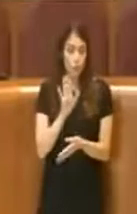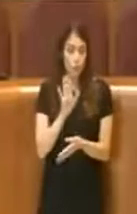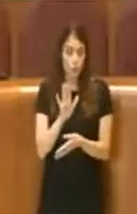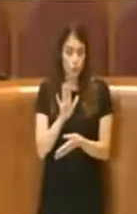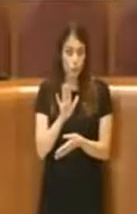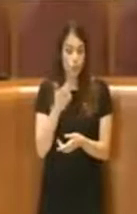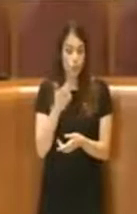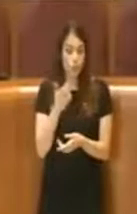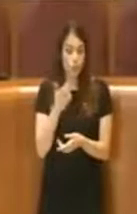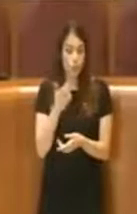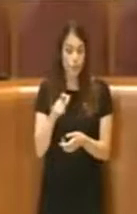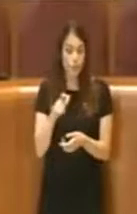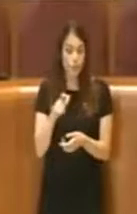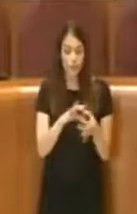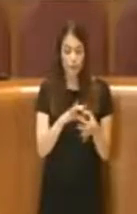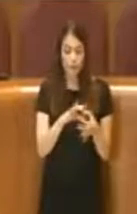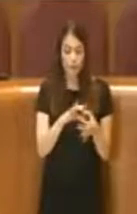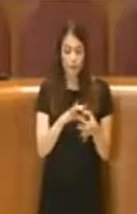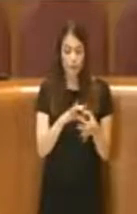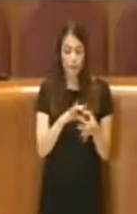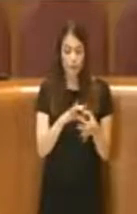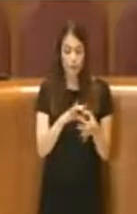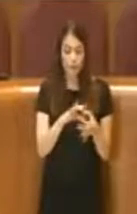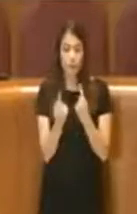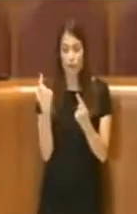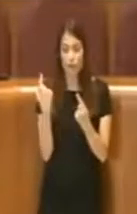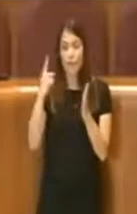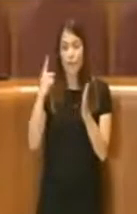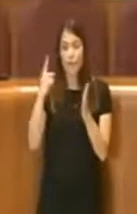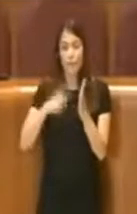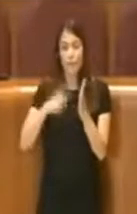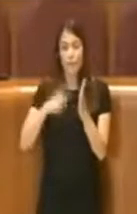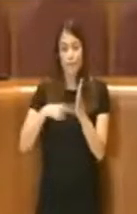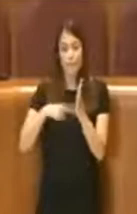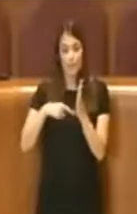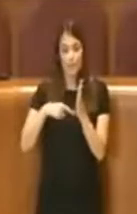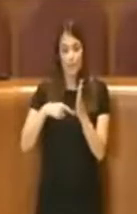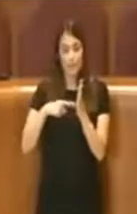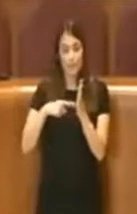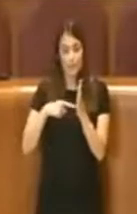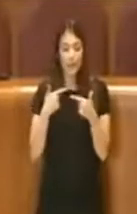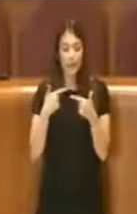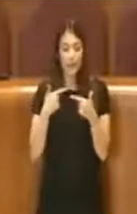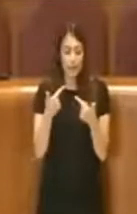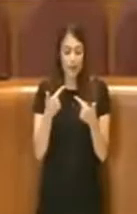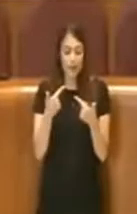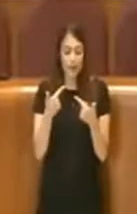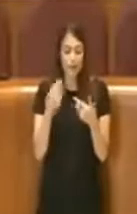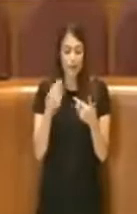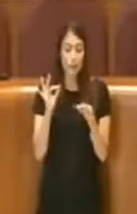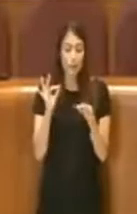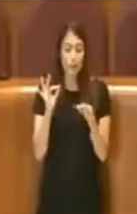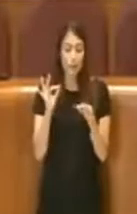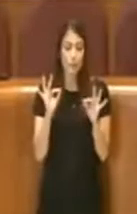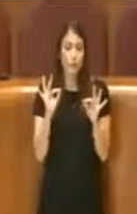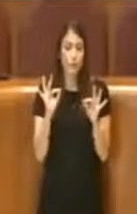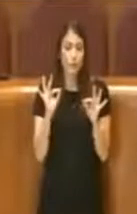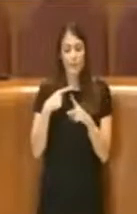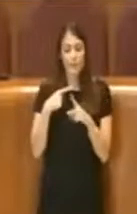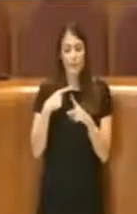luce delle vicende degli ultimi mesi che hanno evidenziato lo spirito di